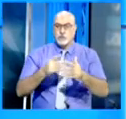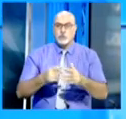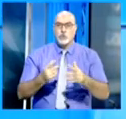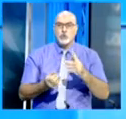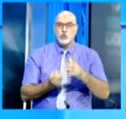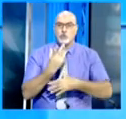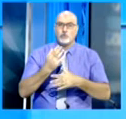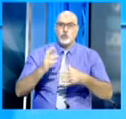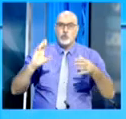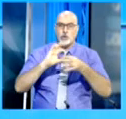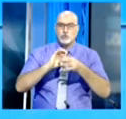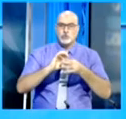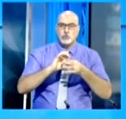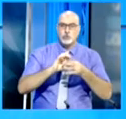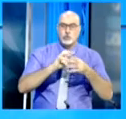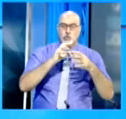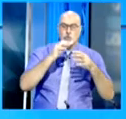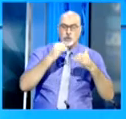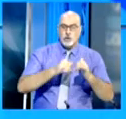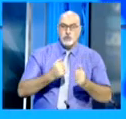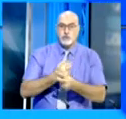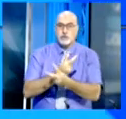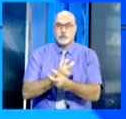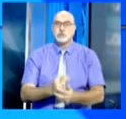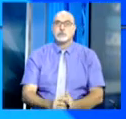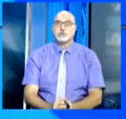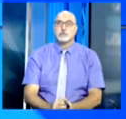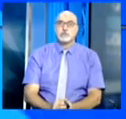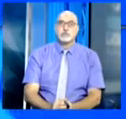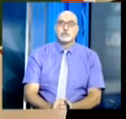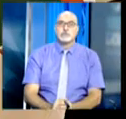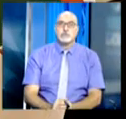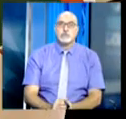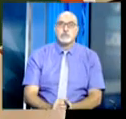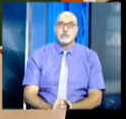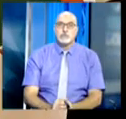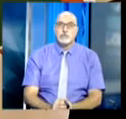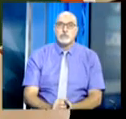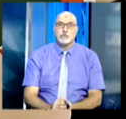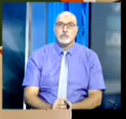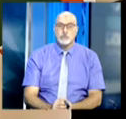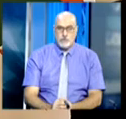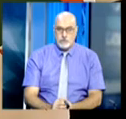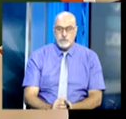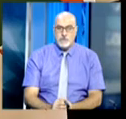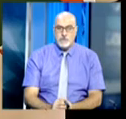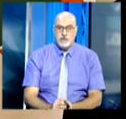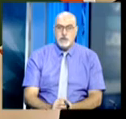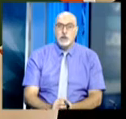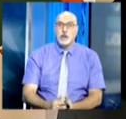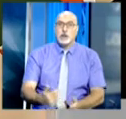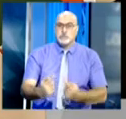جديد في تاريخ العلاقات الجزائرية المجرية شكلت المباحثات التي